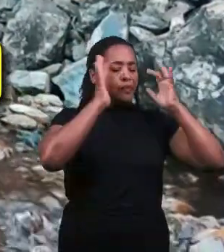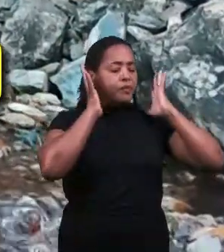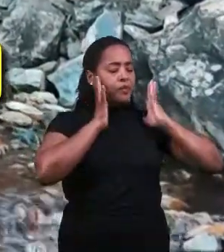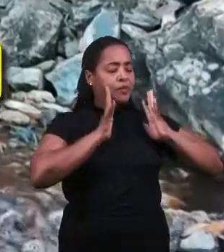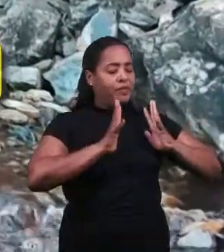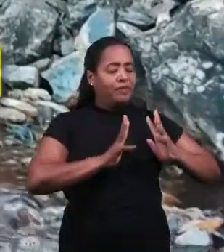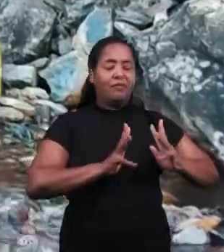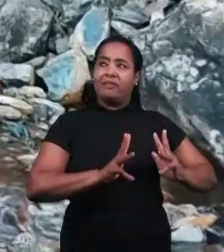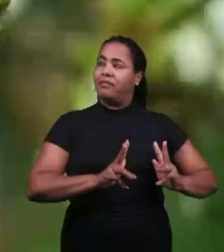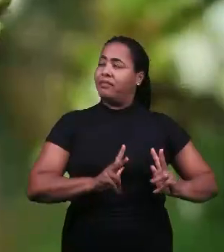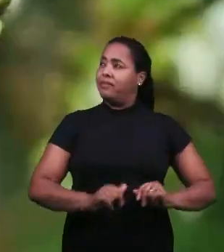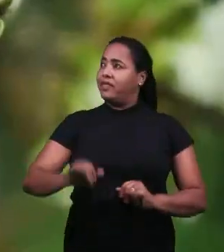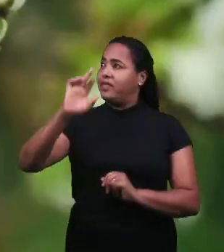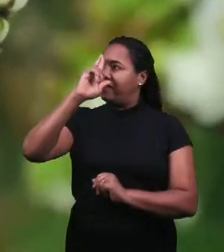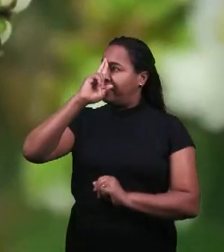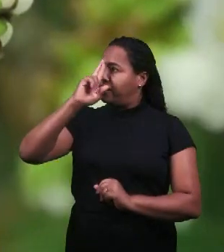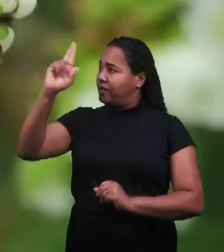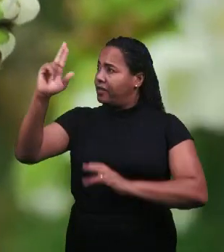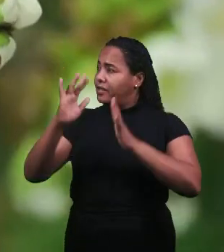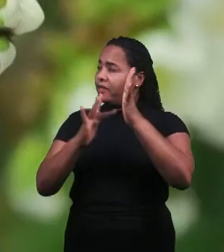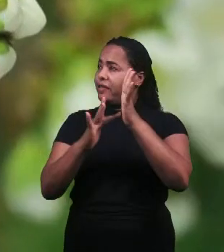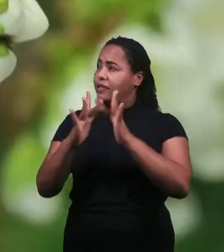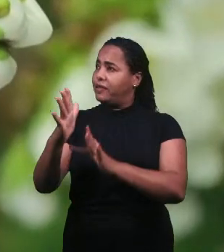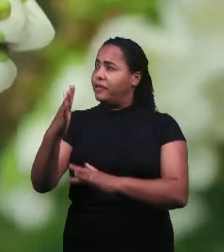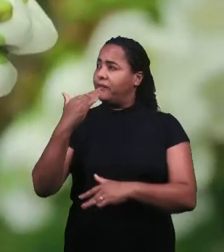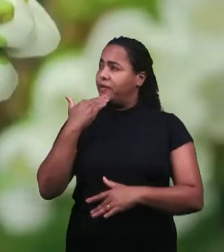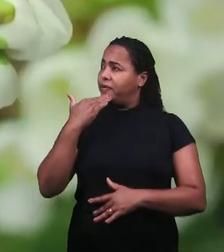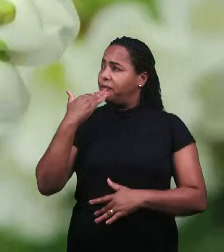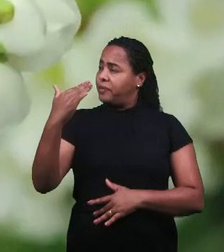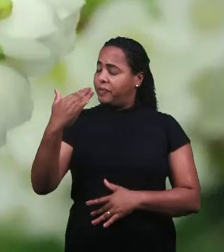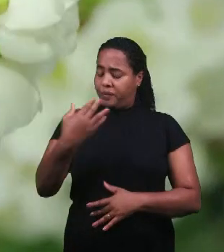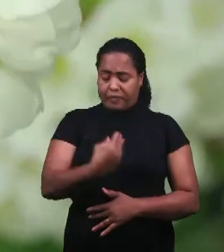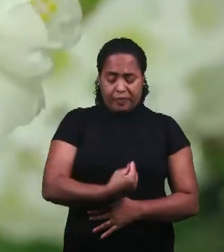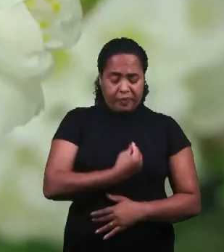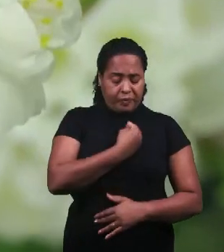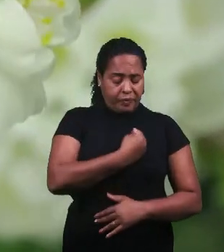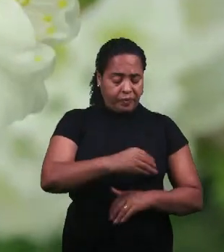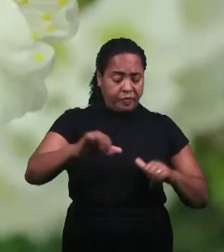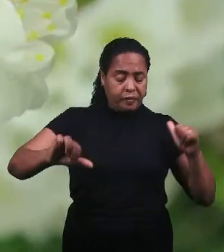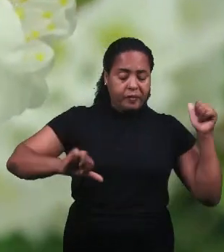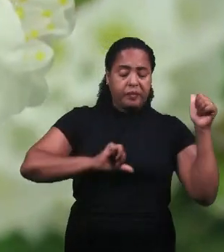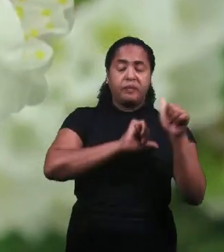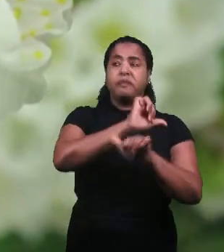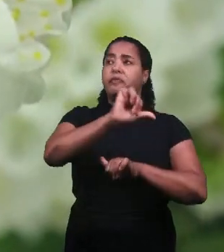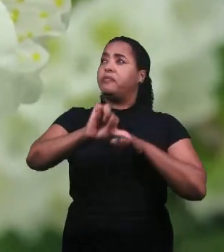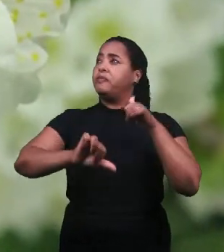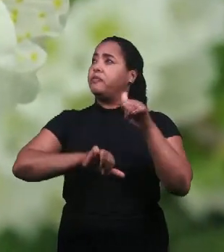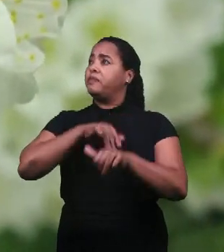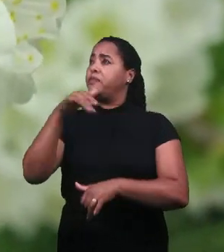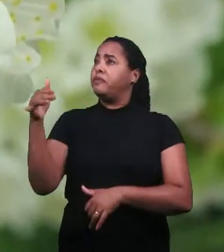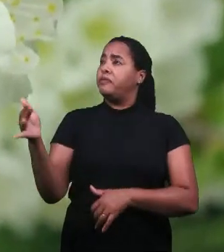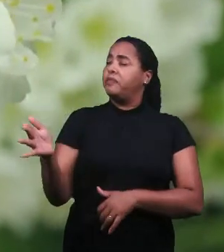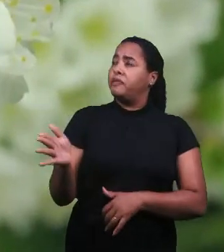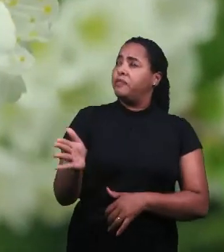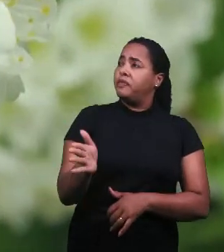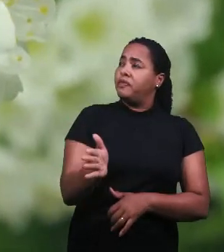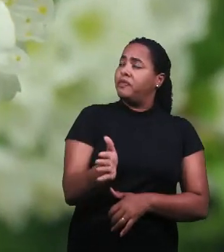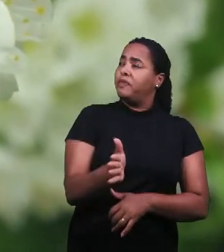очистить, приди, преобразить и обновить,